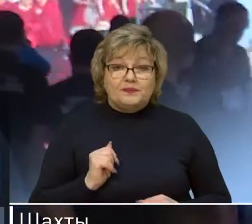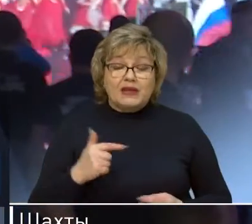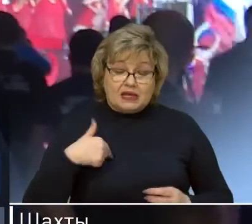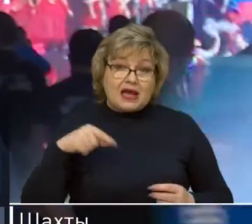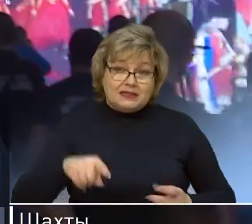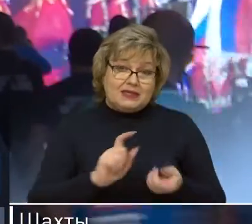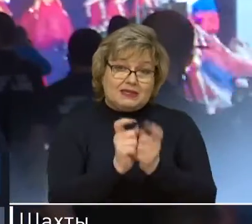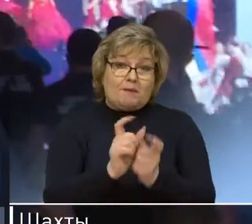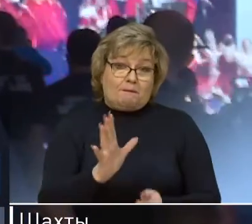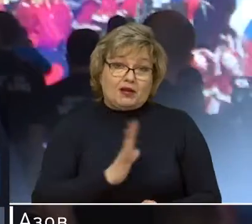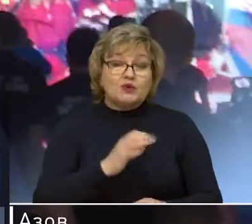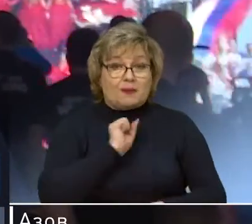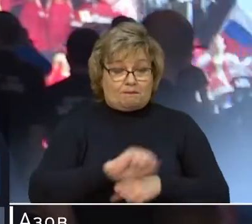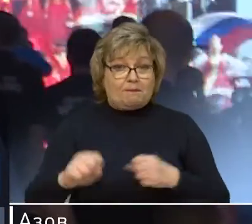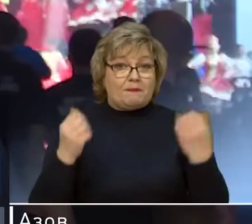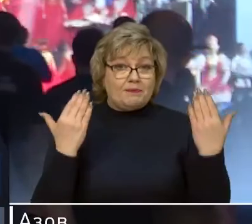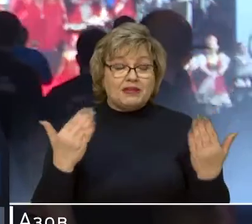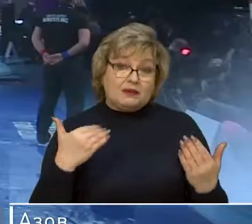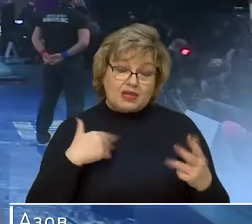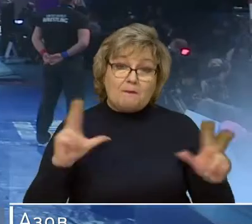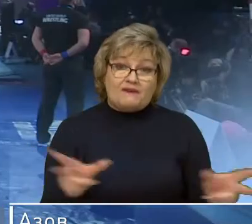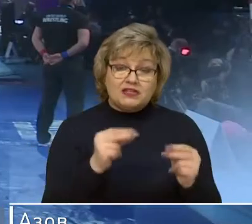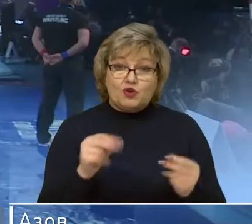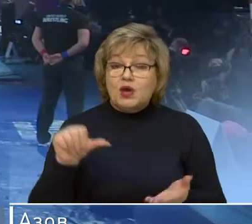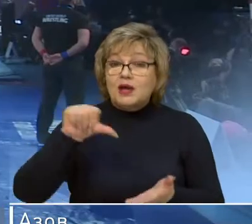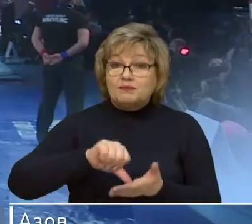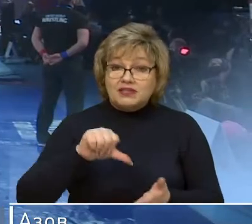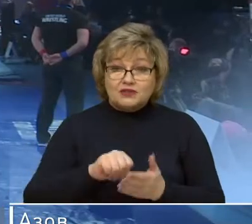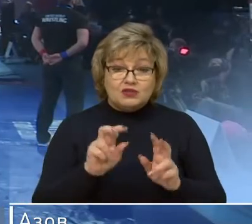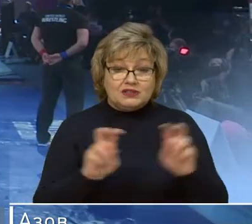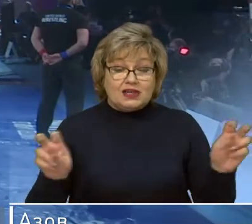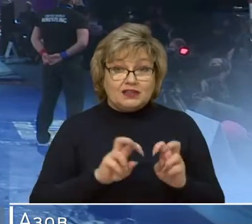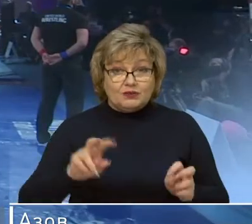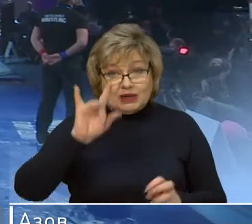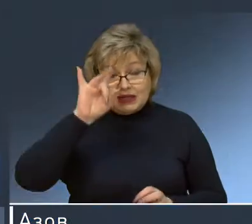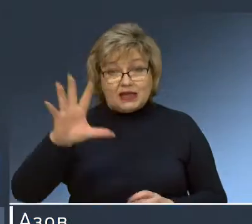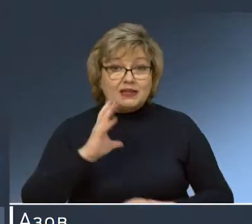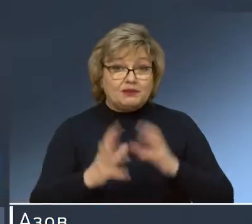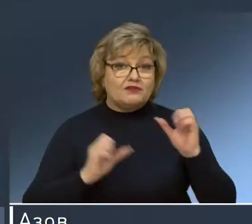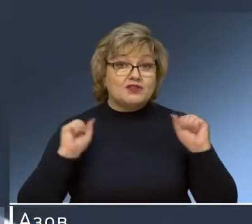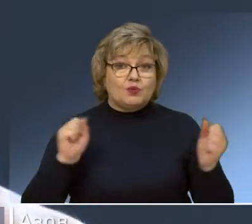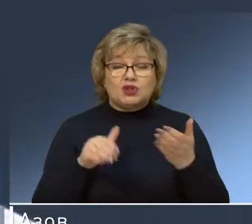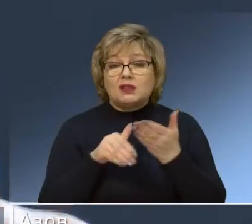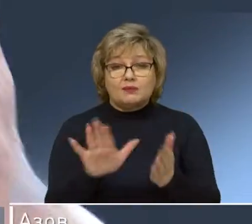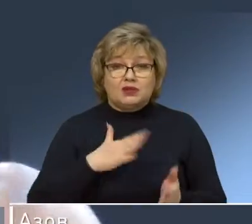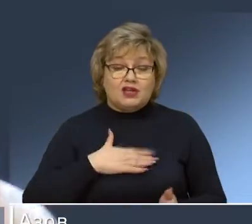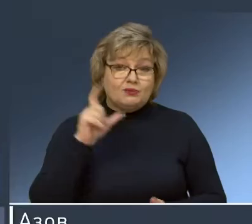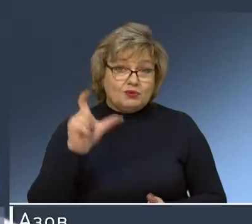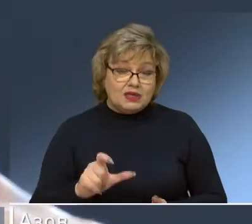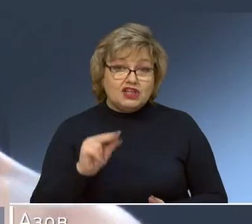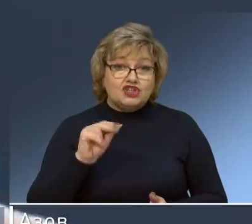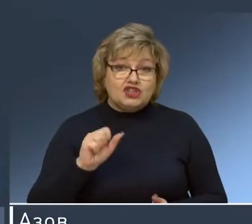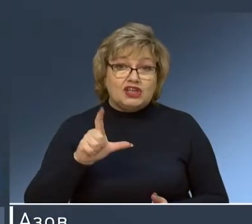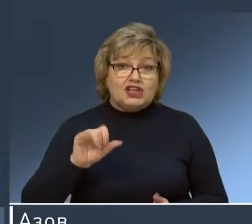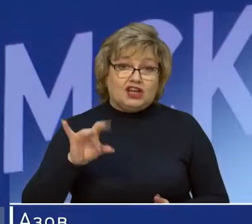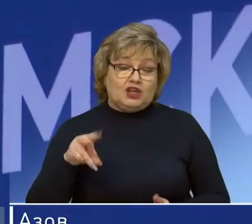боролся здесь. Победа. Ну, повезло, да. Присутствие на трибунах легенды мирового спорта не помогло нашему борцу Александру